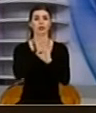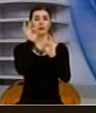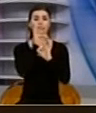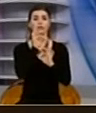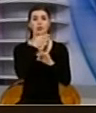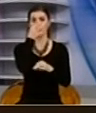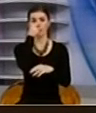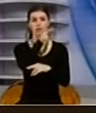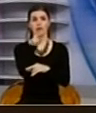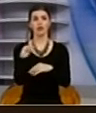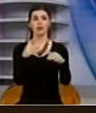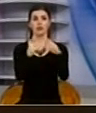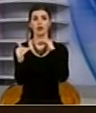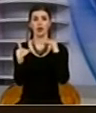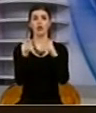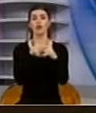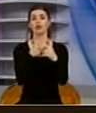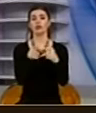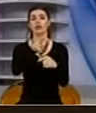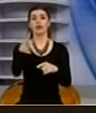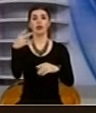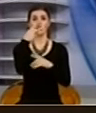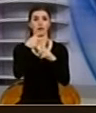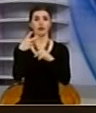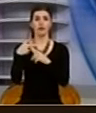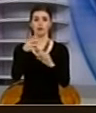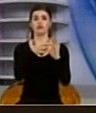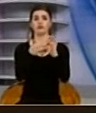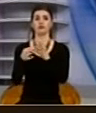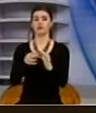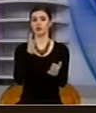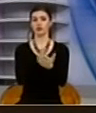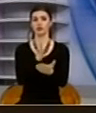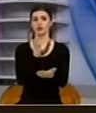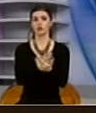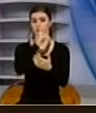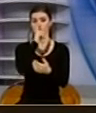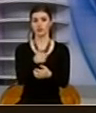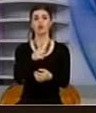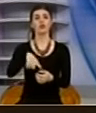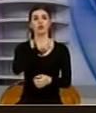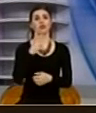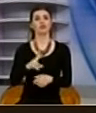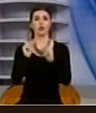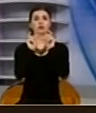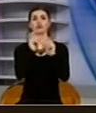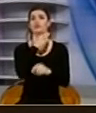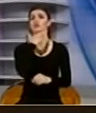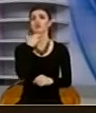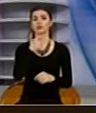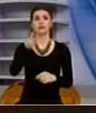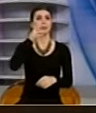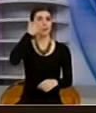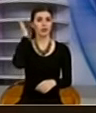përfshirës transmitohen publik, por edhe me djume tjera, është duke i përcil në vajrdimësi. Qytetarët e Kosovës e vërëjnë këtë mësë mirë i pranda janë të